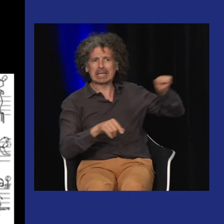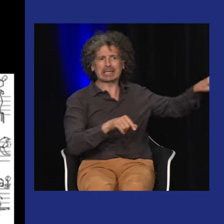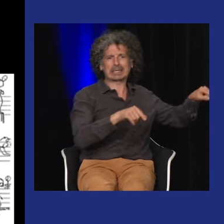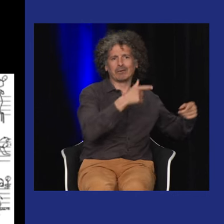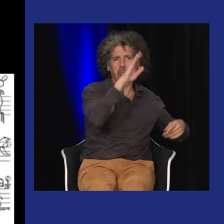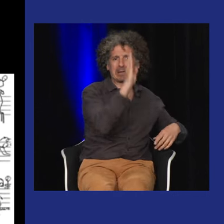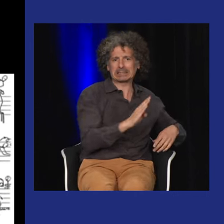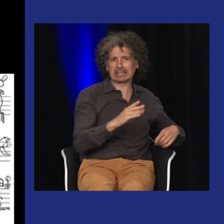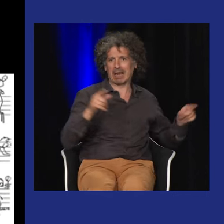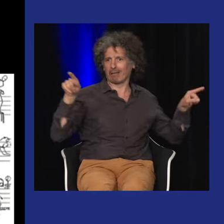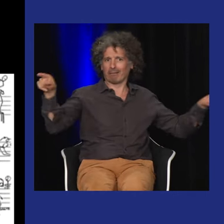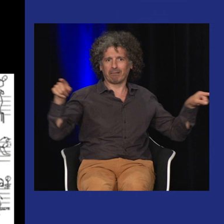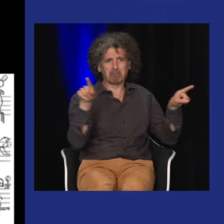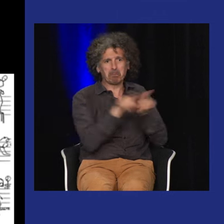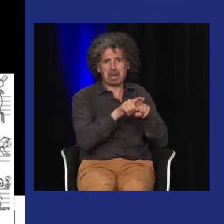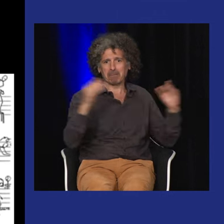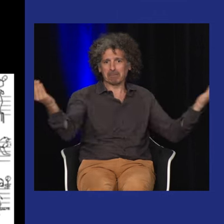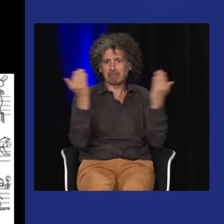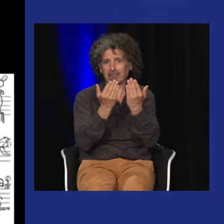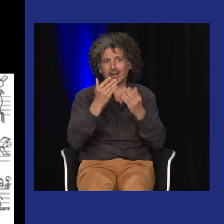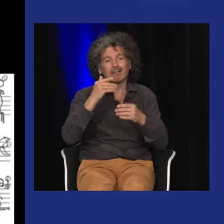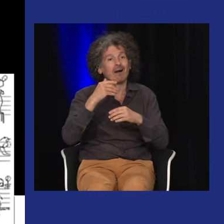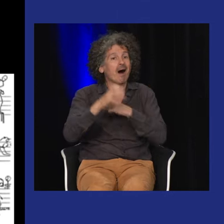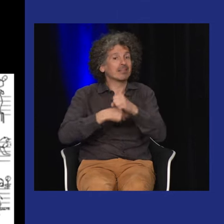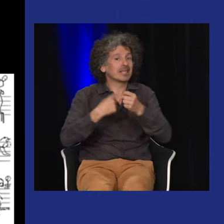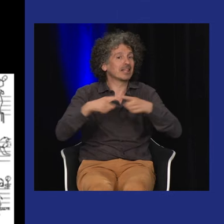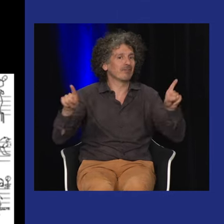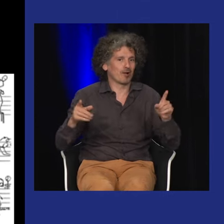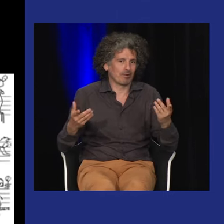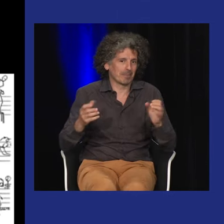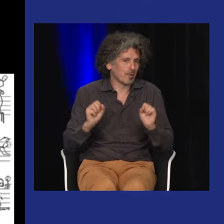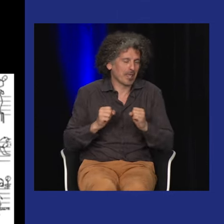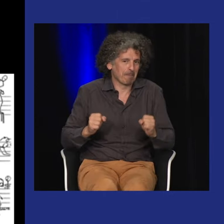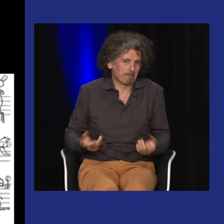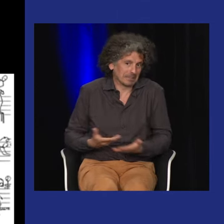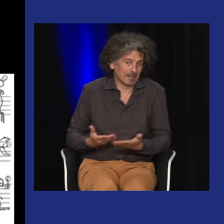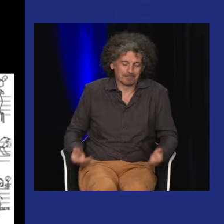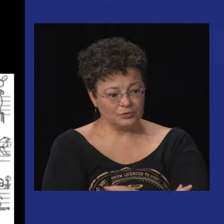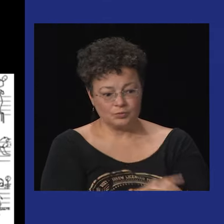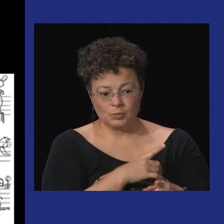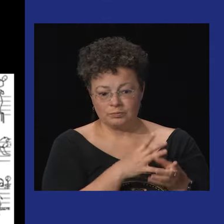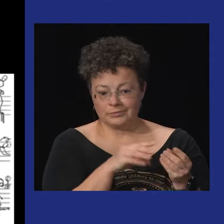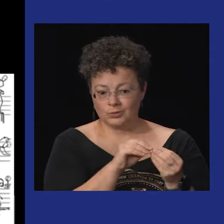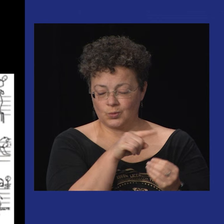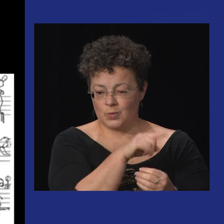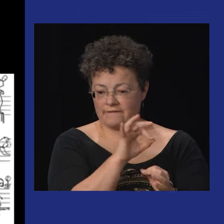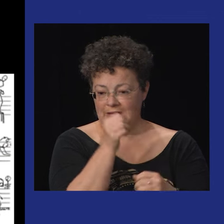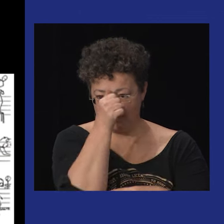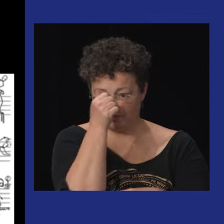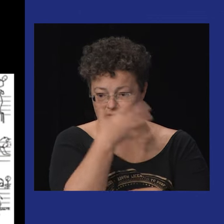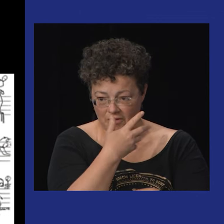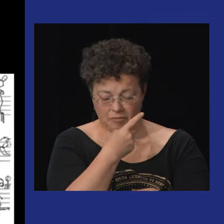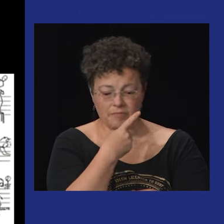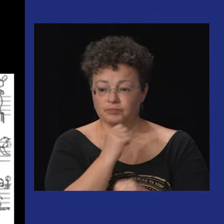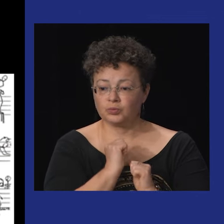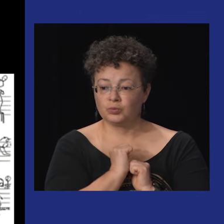fait c'est que qu'on soit aux Etats-Unis ou au Brésil et bien on peut se rendre compte qu'il a des rapprochements à faire malgré les différences et ça c'est très